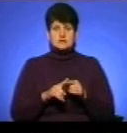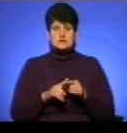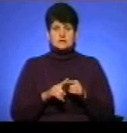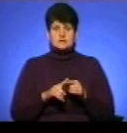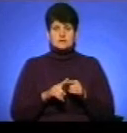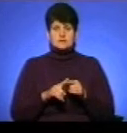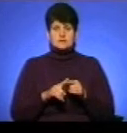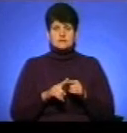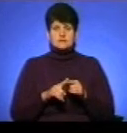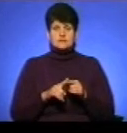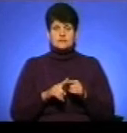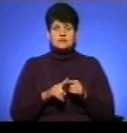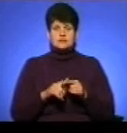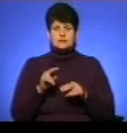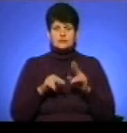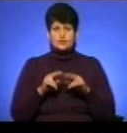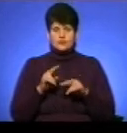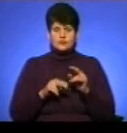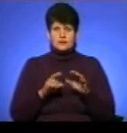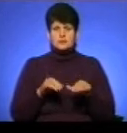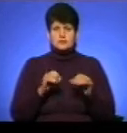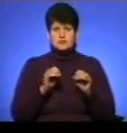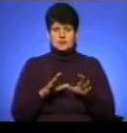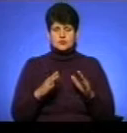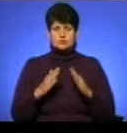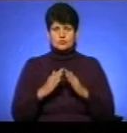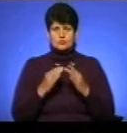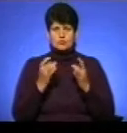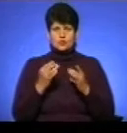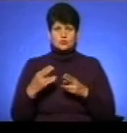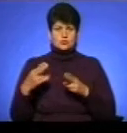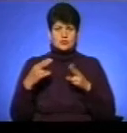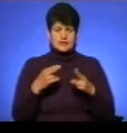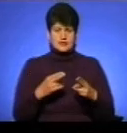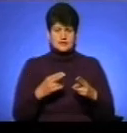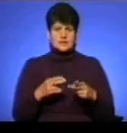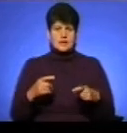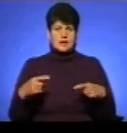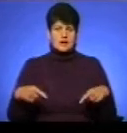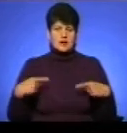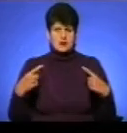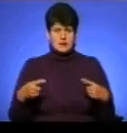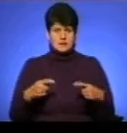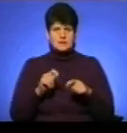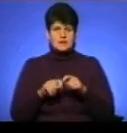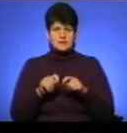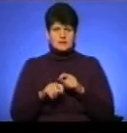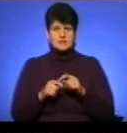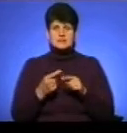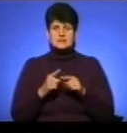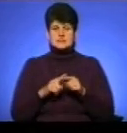разом із забудовниками, перед здачою будинку, щоб просто проїхатися на колясці і перевірити. Це